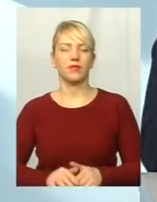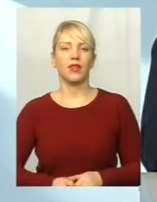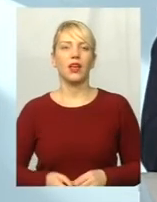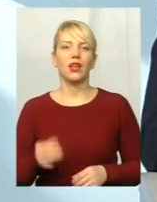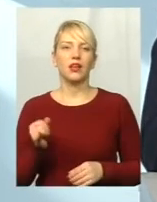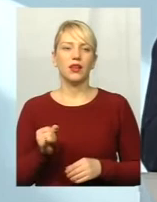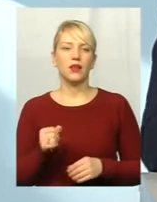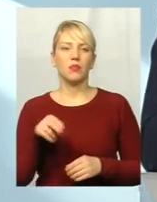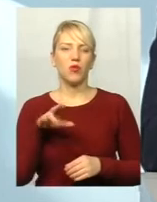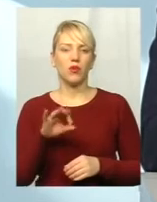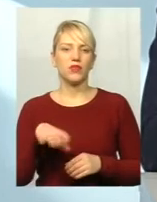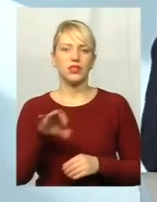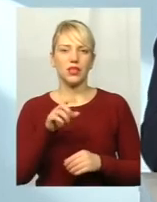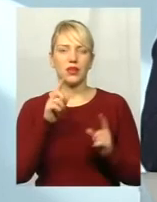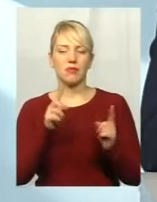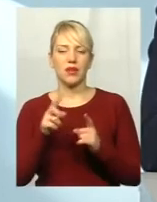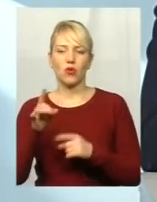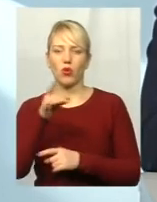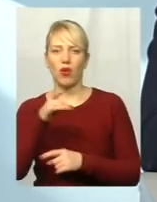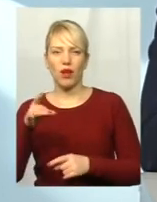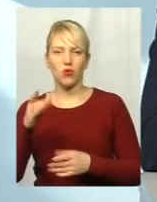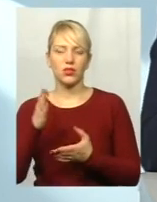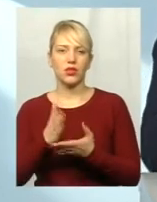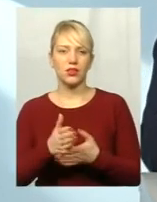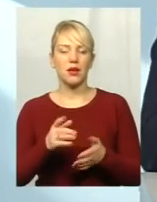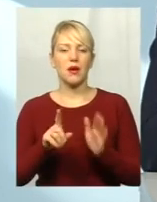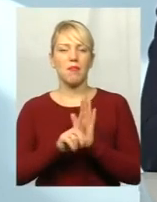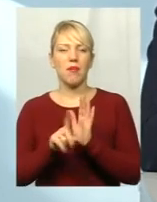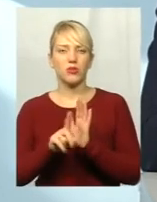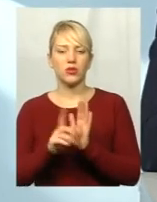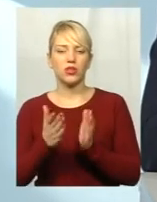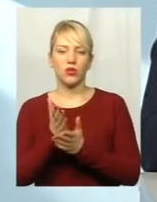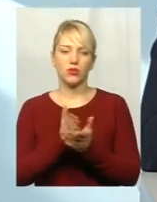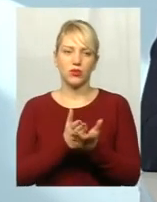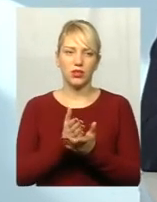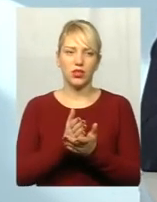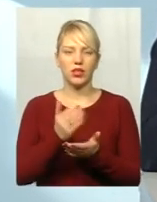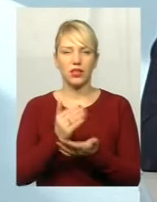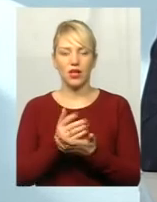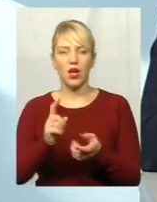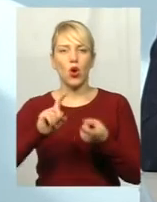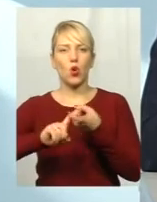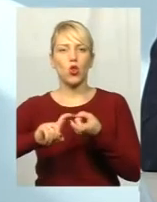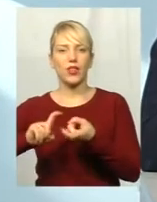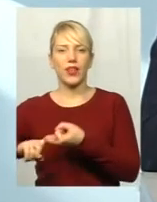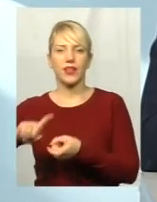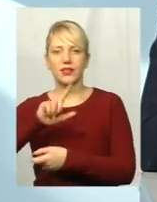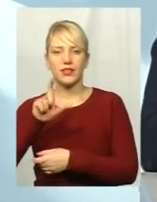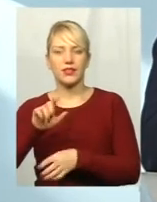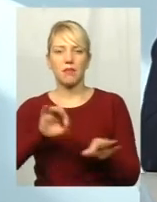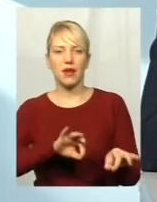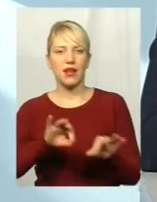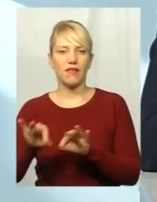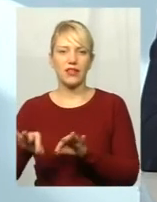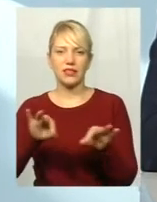Безпосередньо по всіх мікрорайонах є певні маршрути, які обслуговують. Безпосередньо є контакти з перевізниками. І